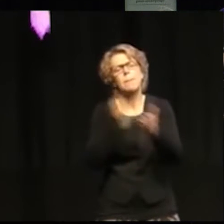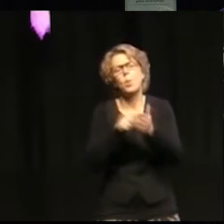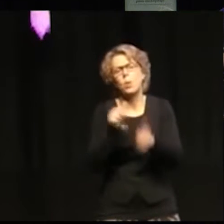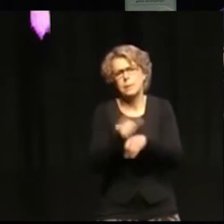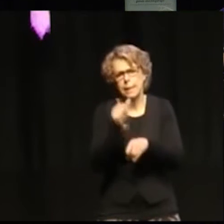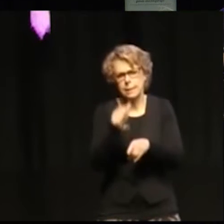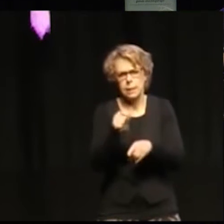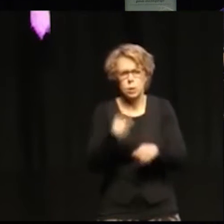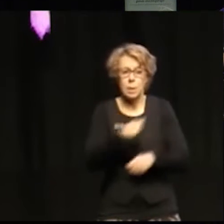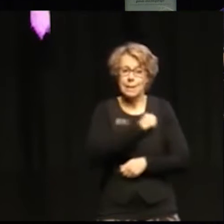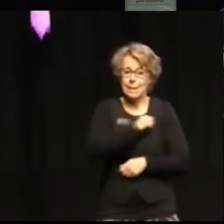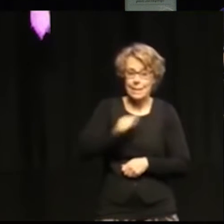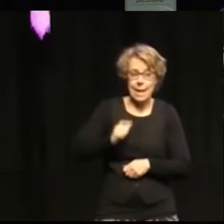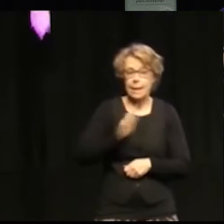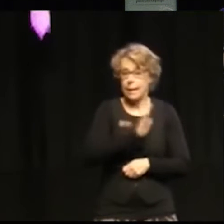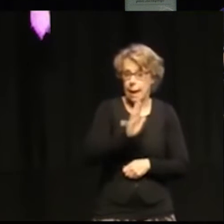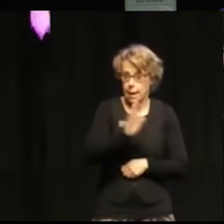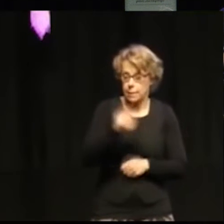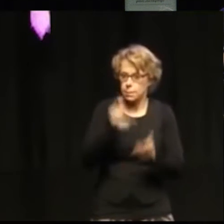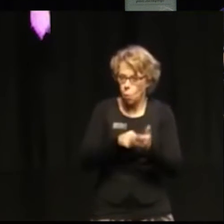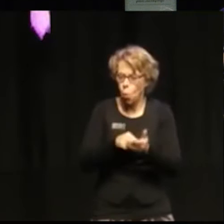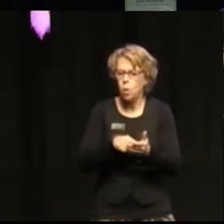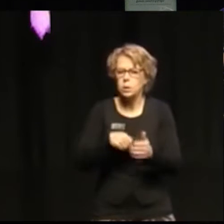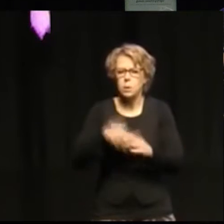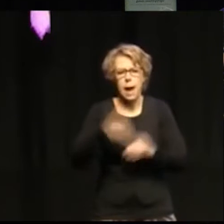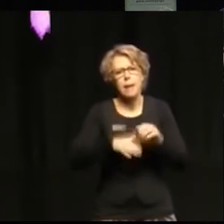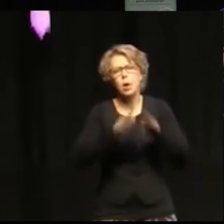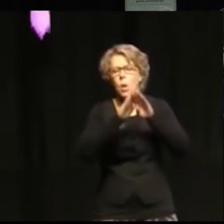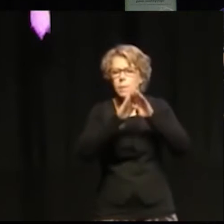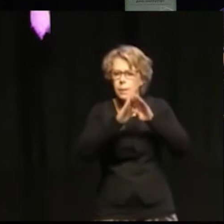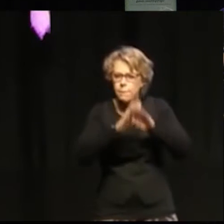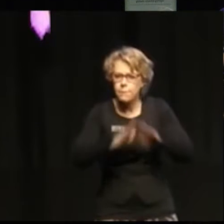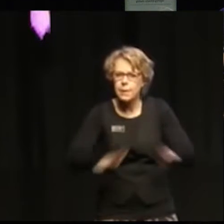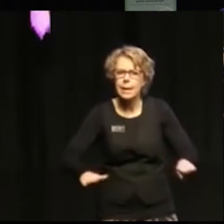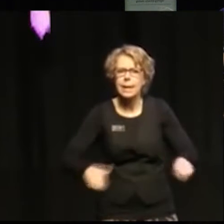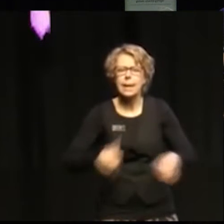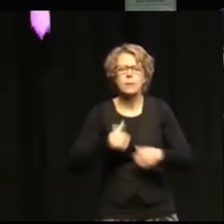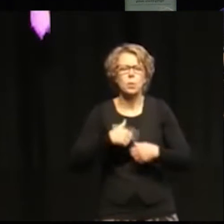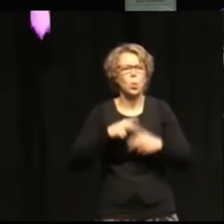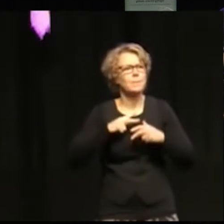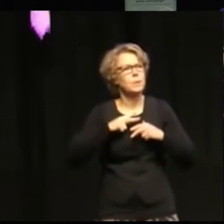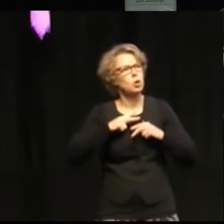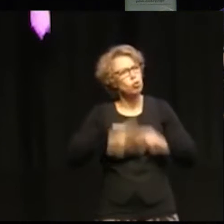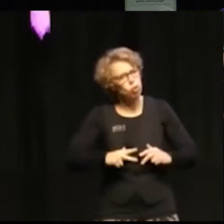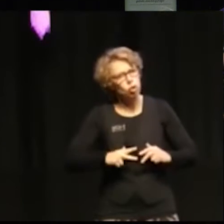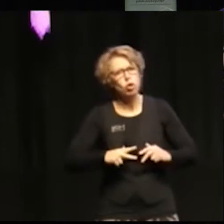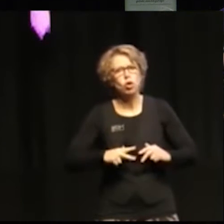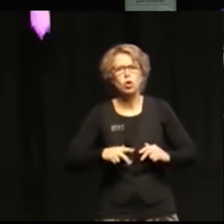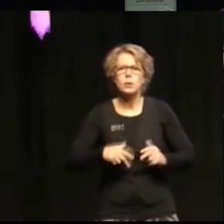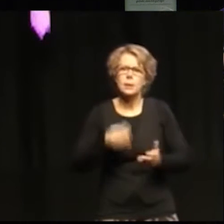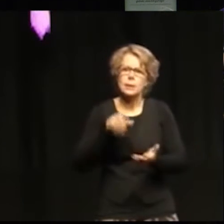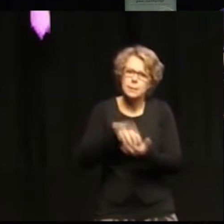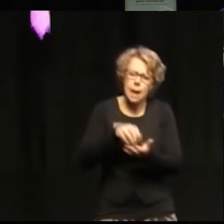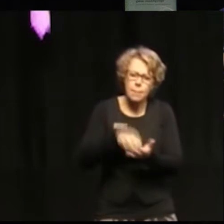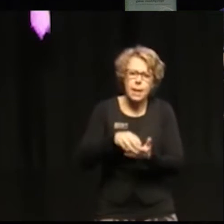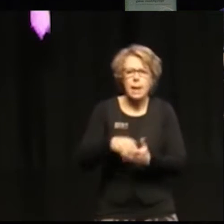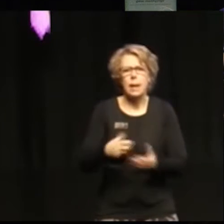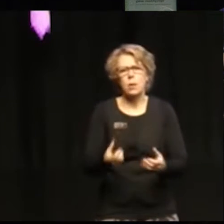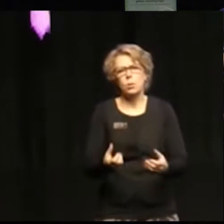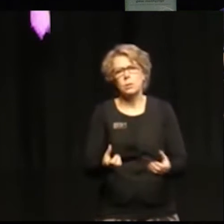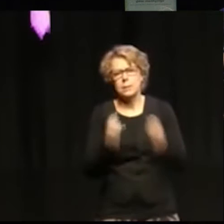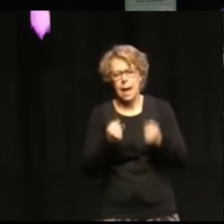governance goal that has to do with peace and safe societies, strong institutions.